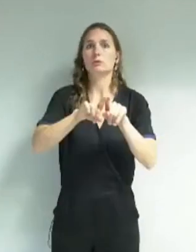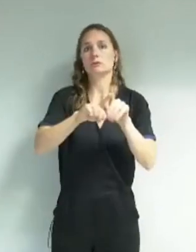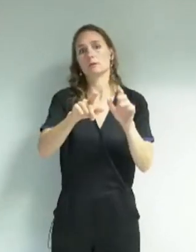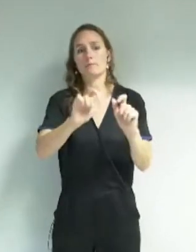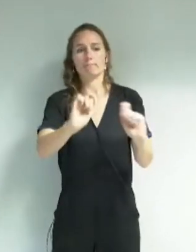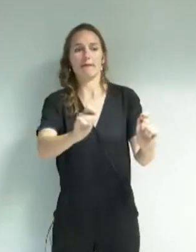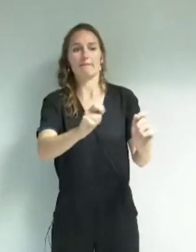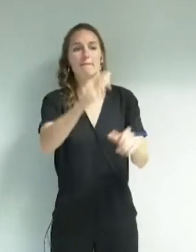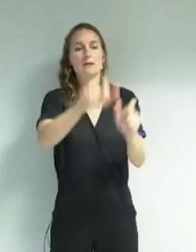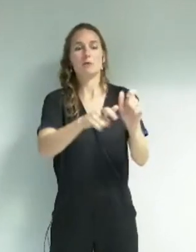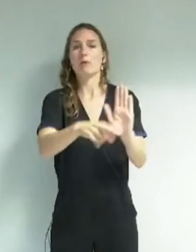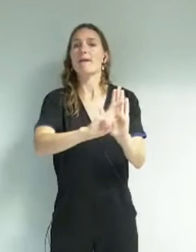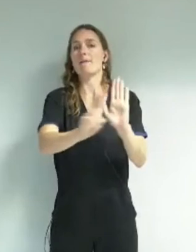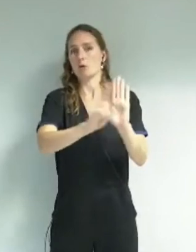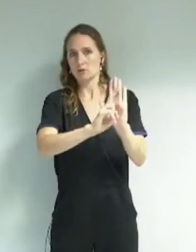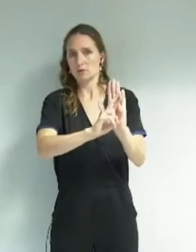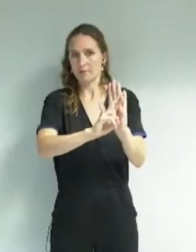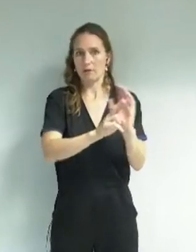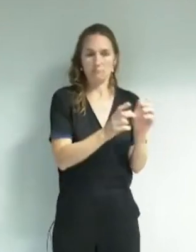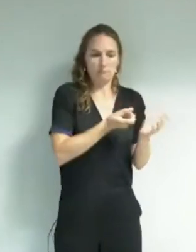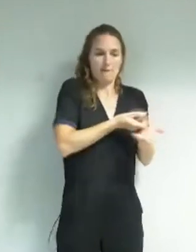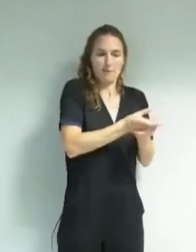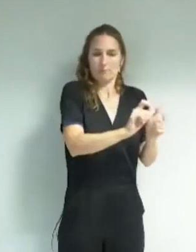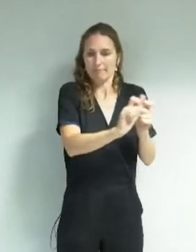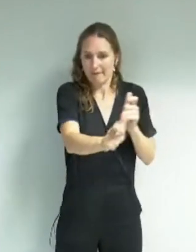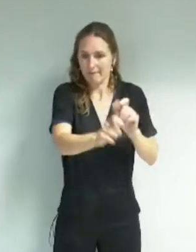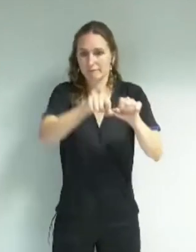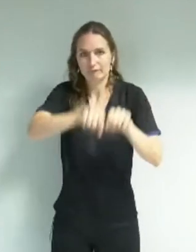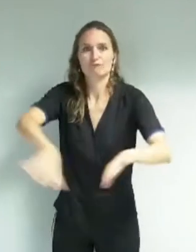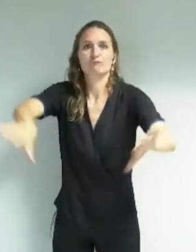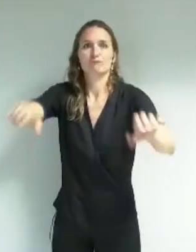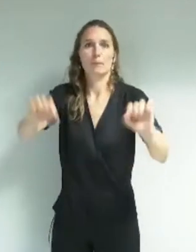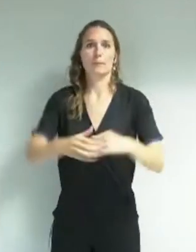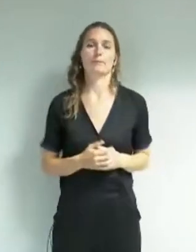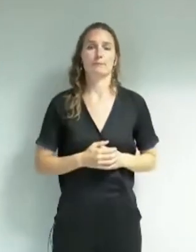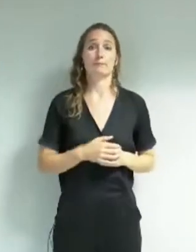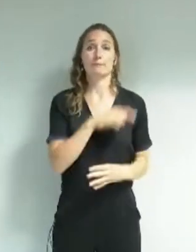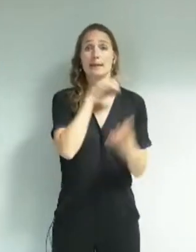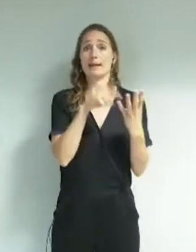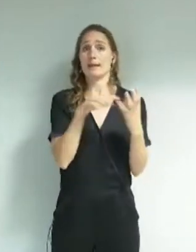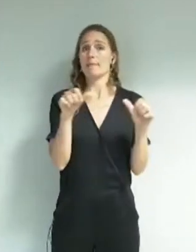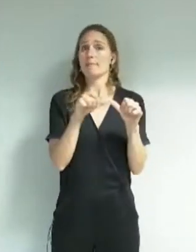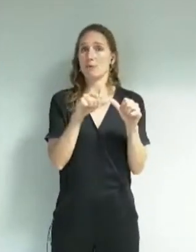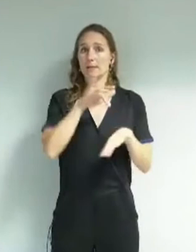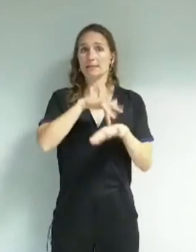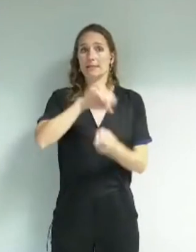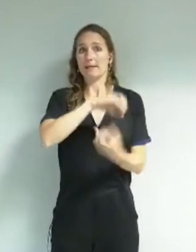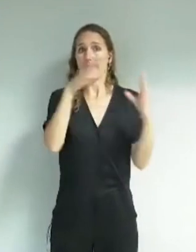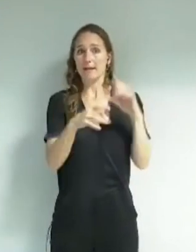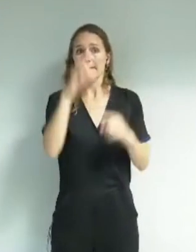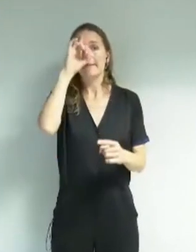relais entre les lieux culturels et les habitants et habitantes. Quatrièmement, créer un site internet Sortir à Grenoble.